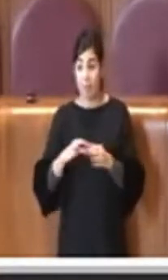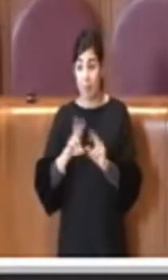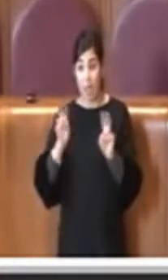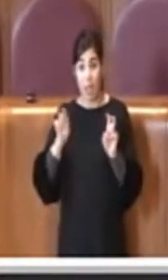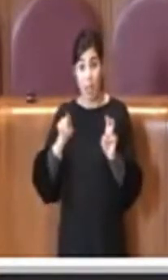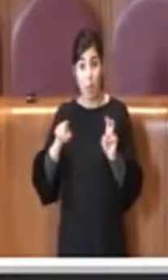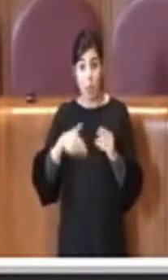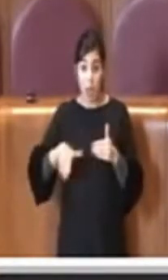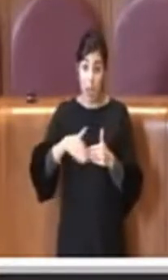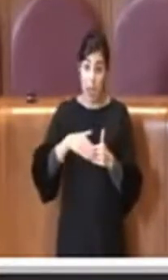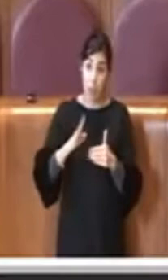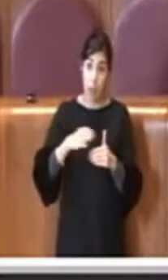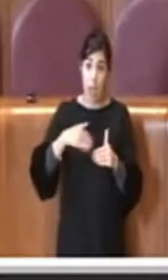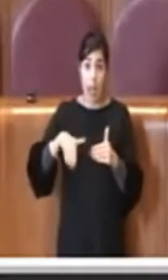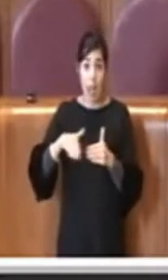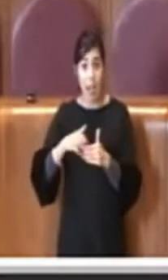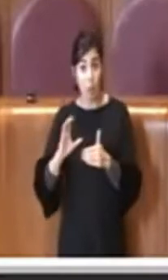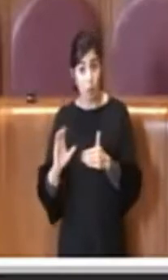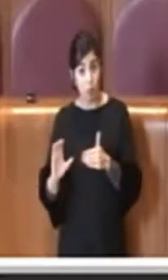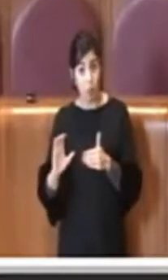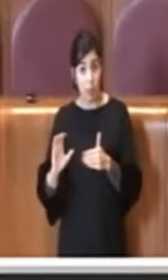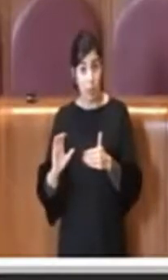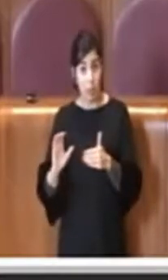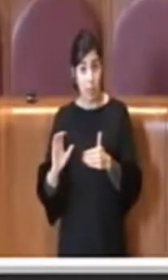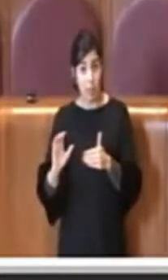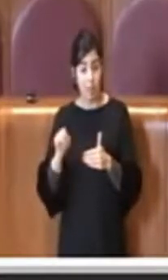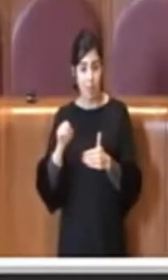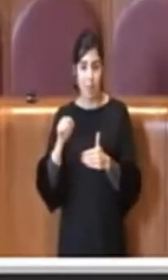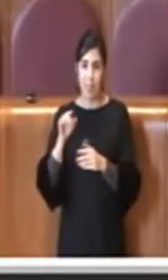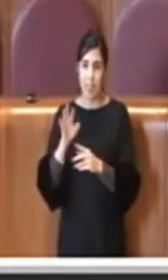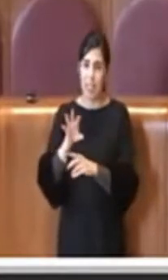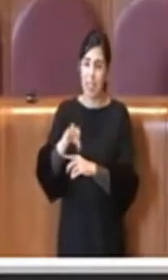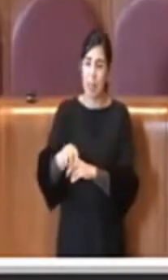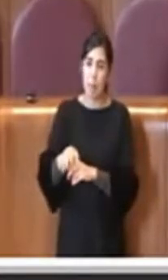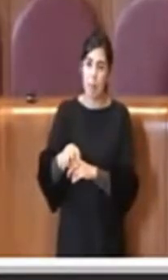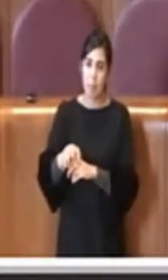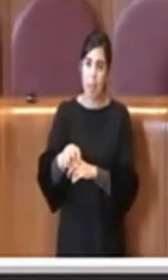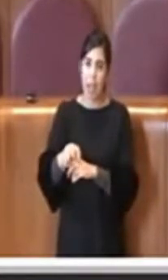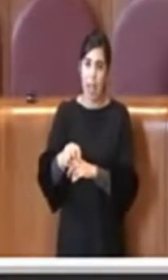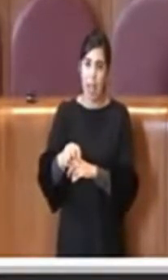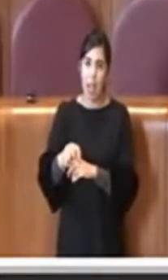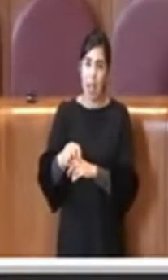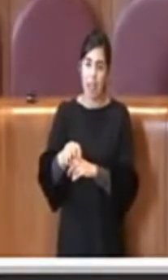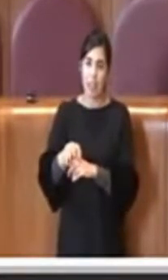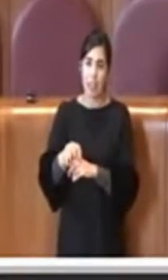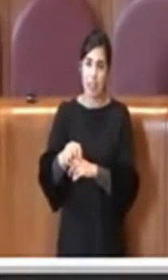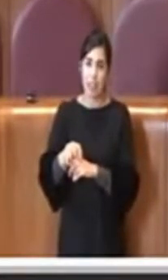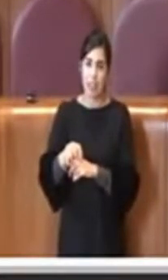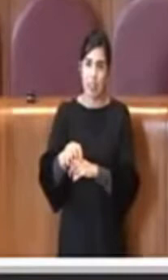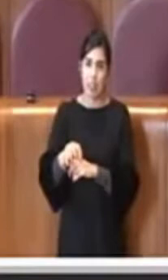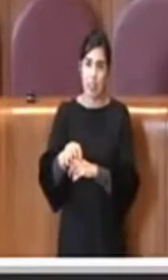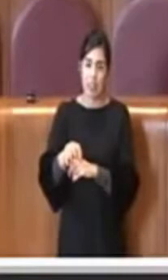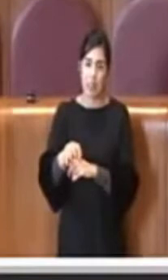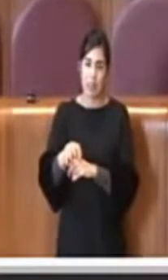C, ovvero gli impianti che tecnicamente sono